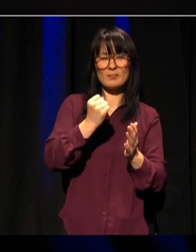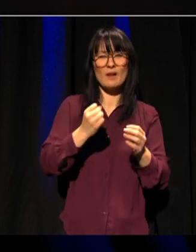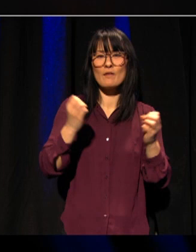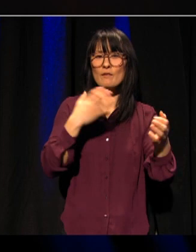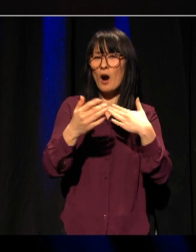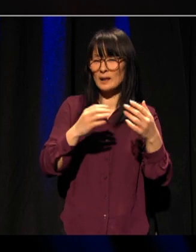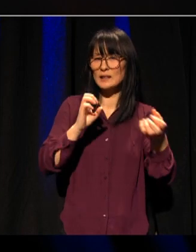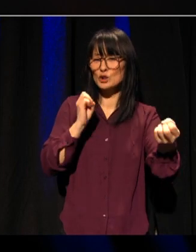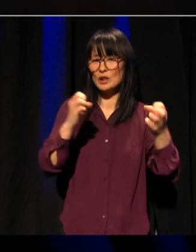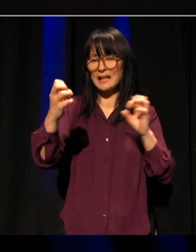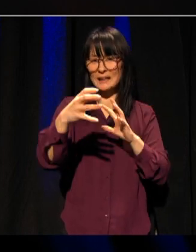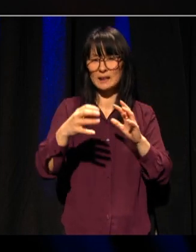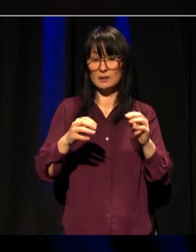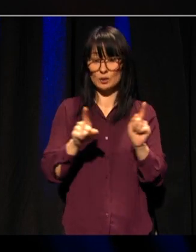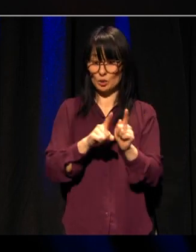fusjonen har gitt oss.